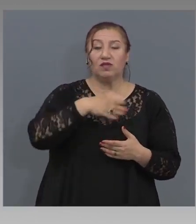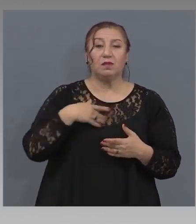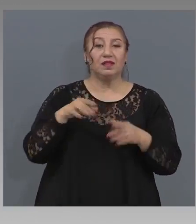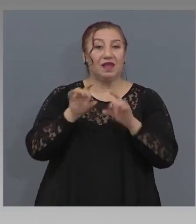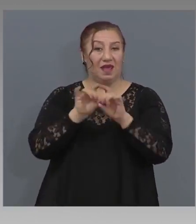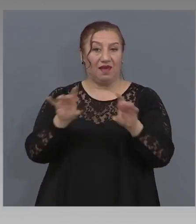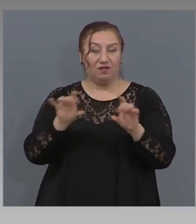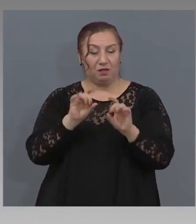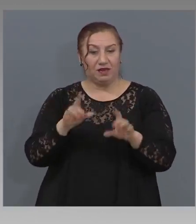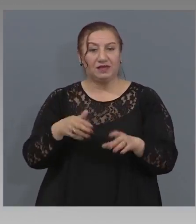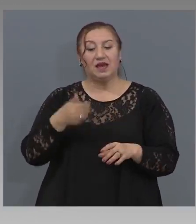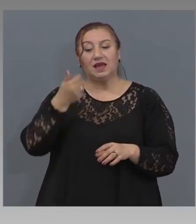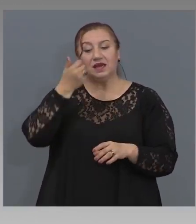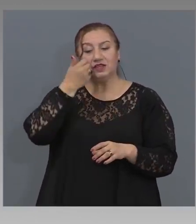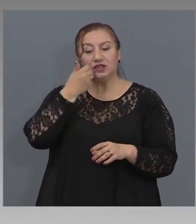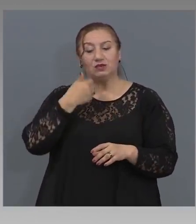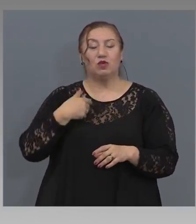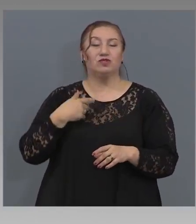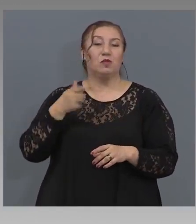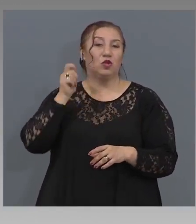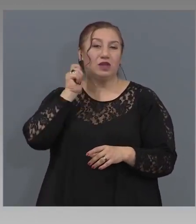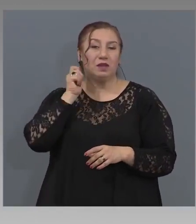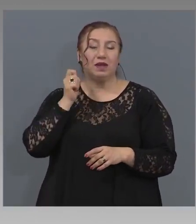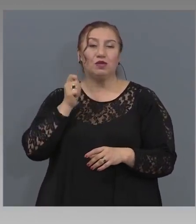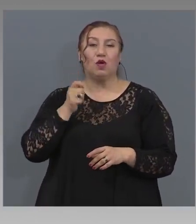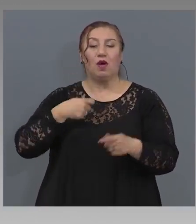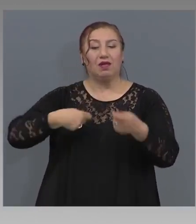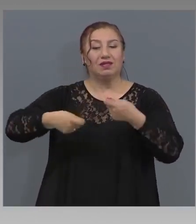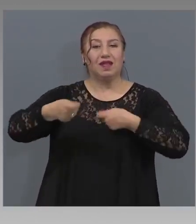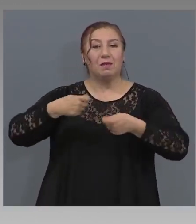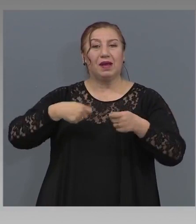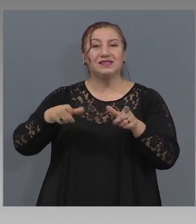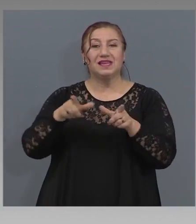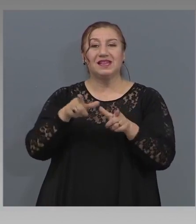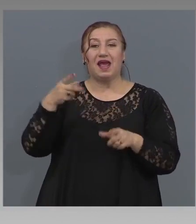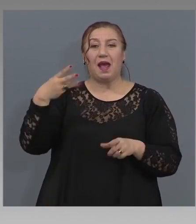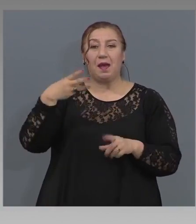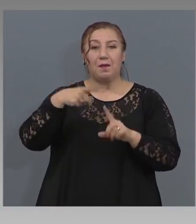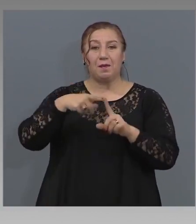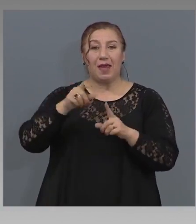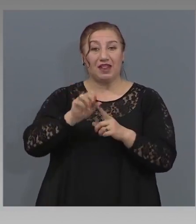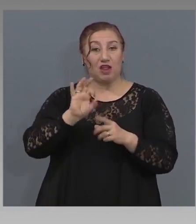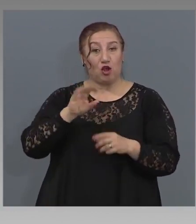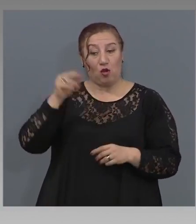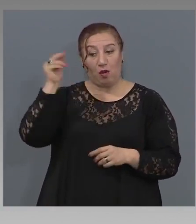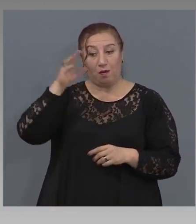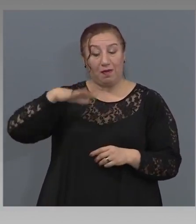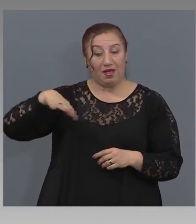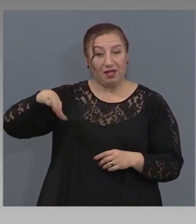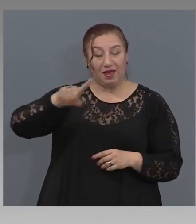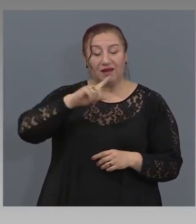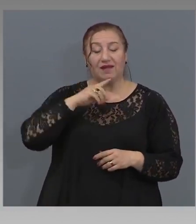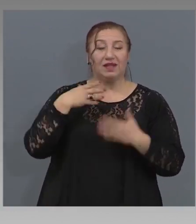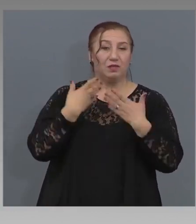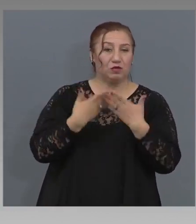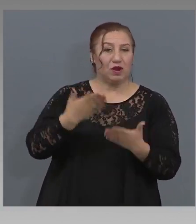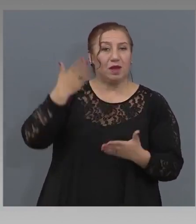възможността от името на Метро България да благодаря на правителството и най-вече на министър Караниколов, на министър Танева,